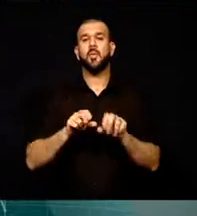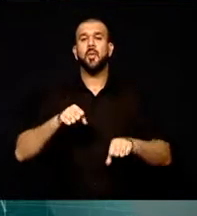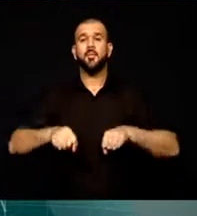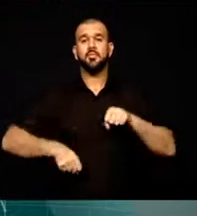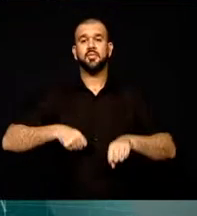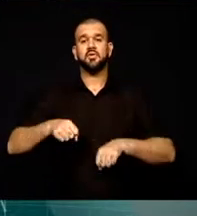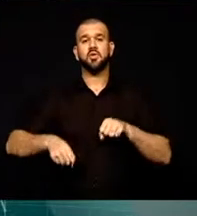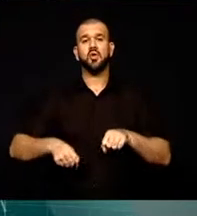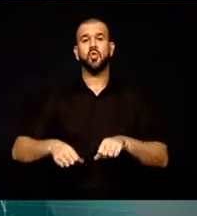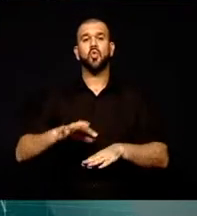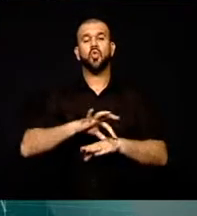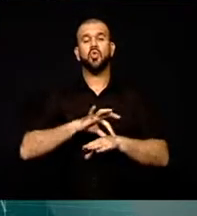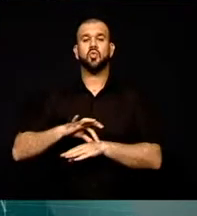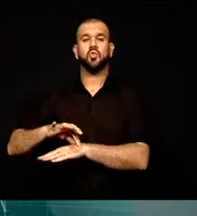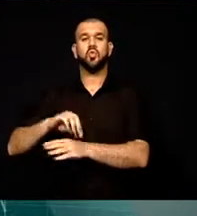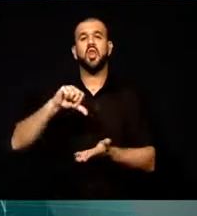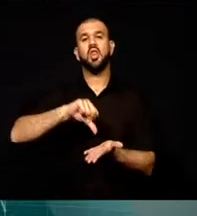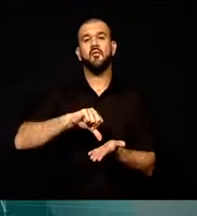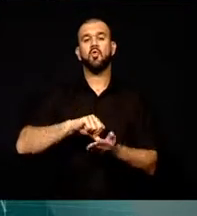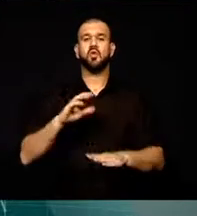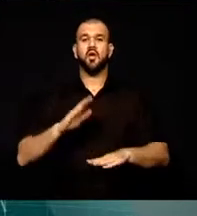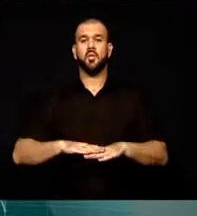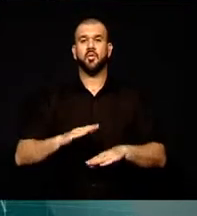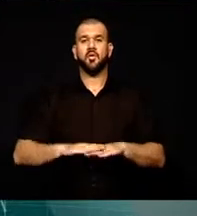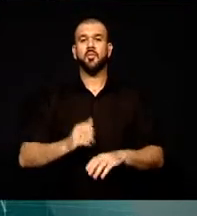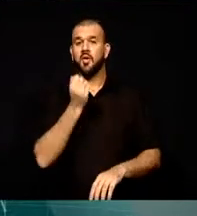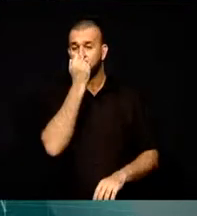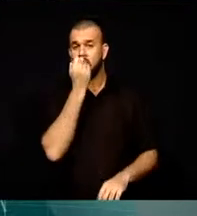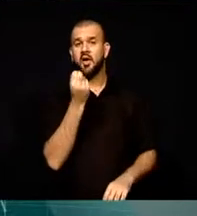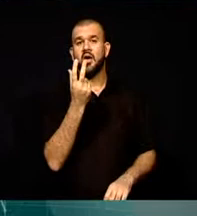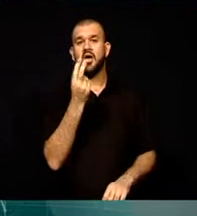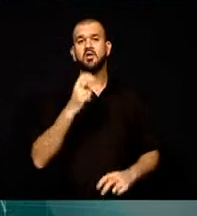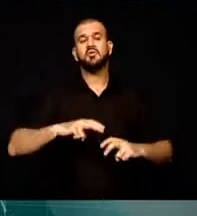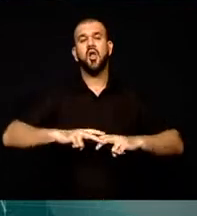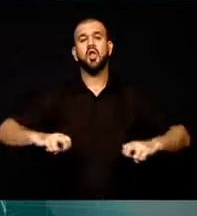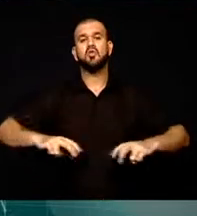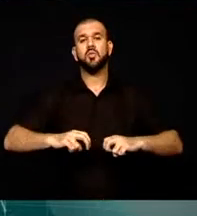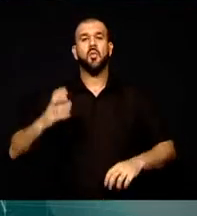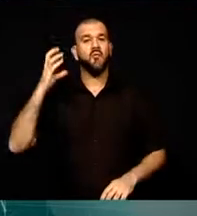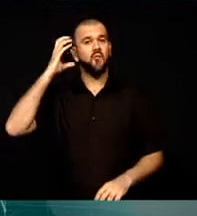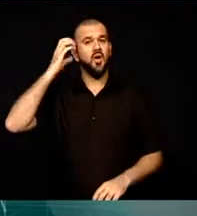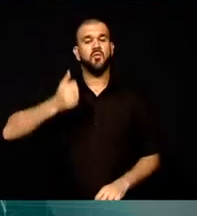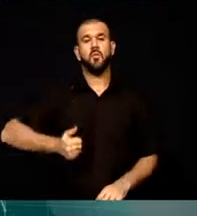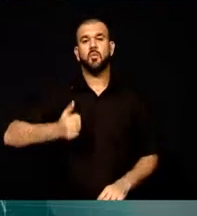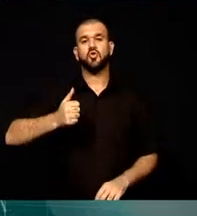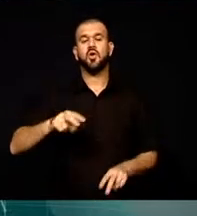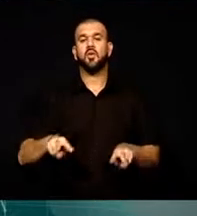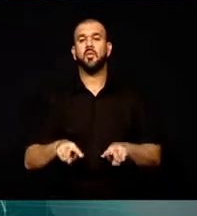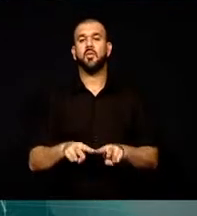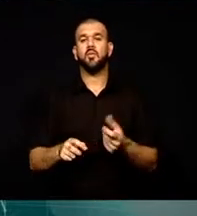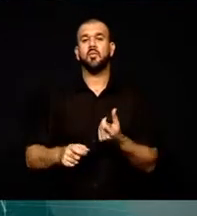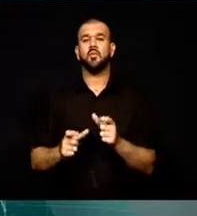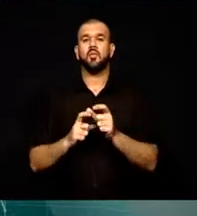yapıldı. Kanser Araştırma Vakfı Başkanı Mustafa Camgöz, halkın